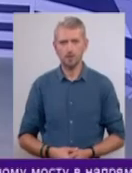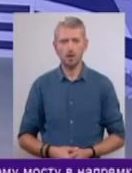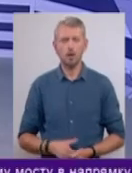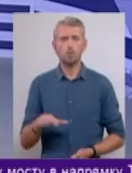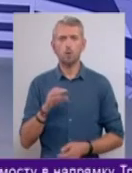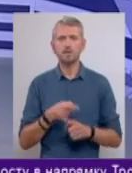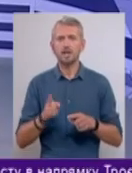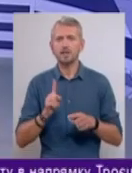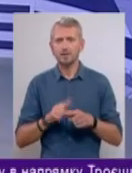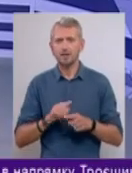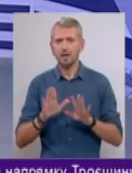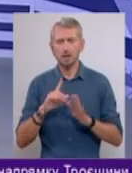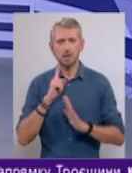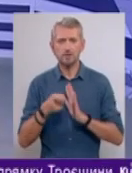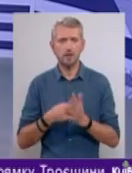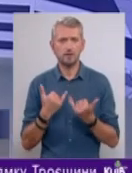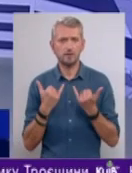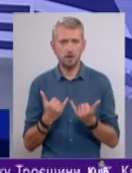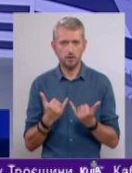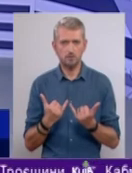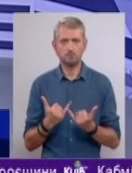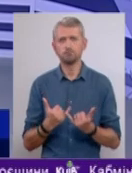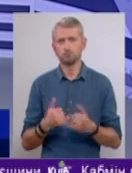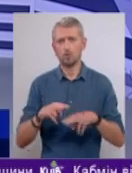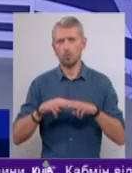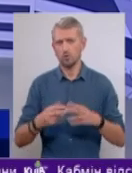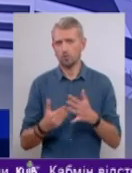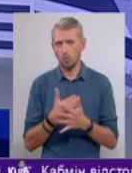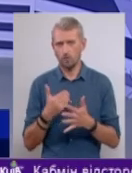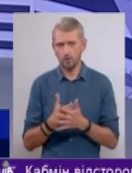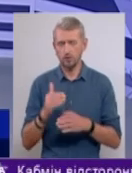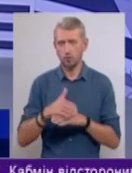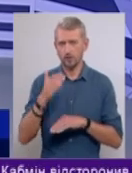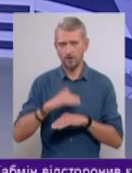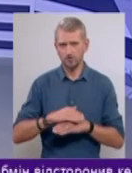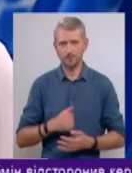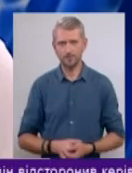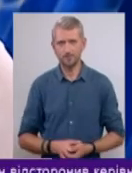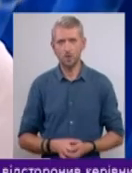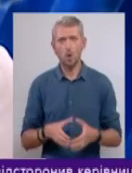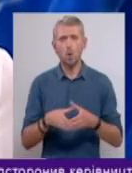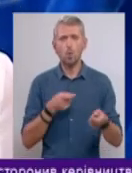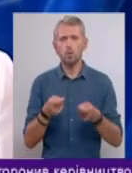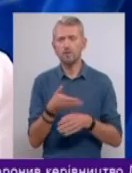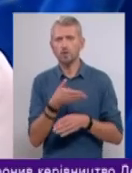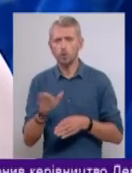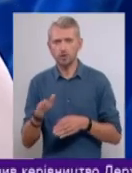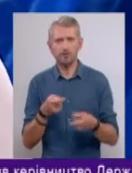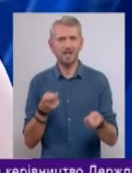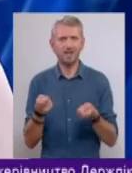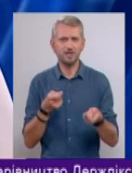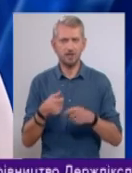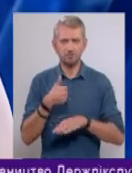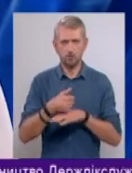Про все це і не тільки дізнаєтесь. Просто зараз в ефірі Столичні новини у студії Лілії Гулей. Добрий вечір. Уряд відсторонив керівництво